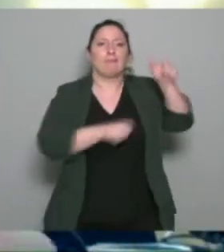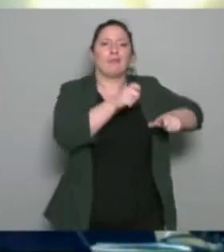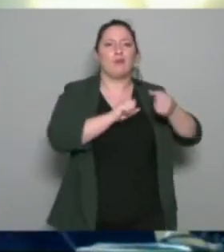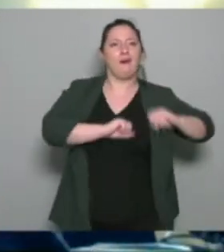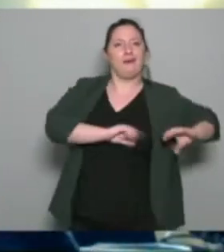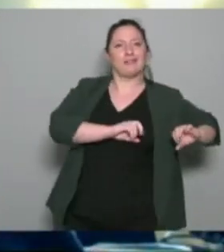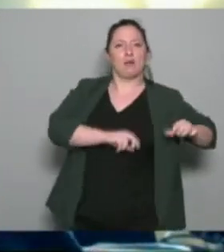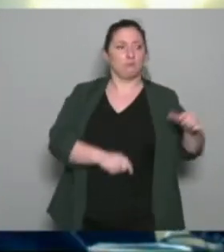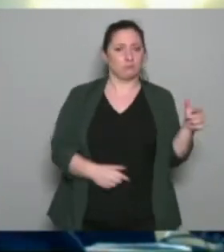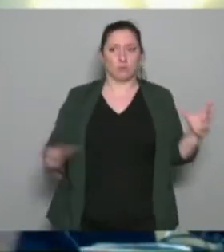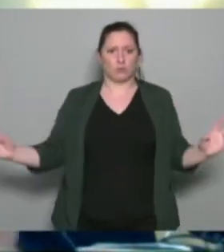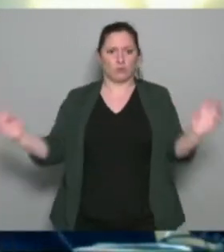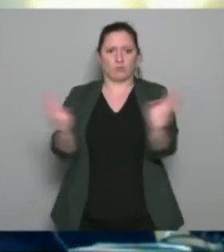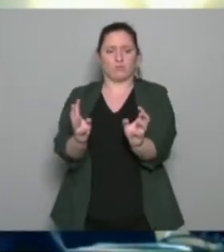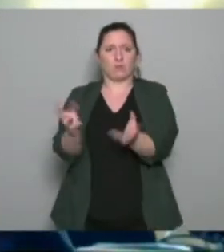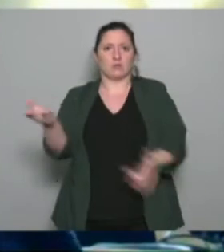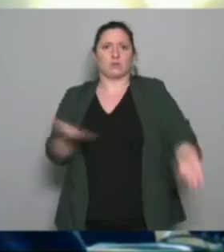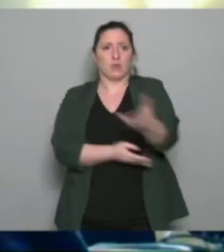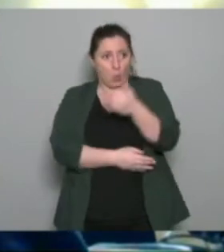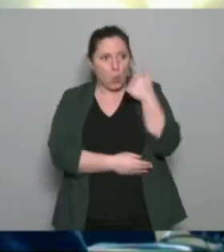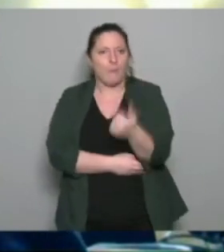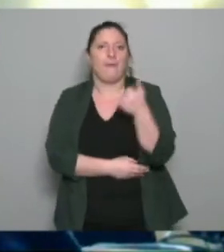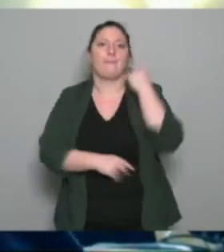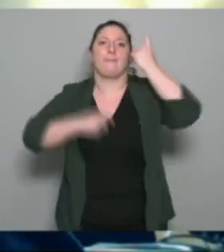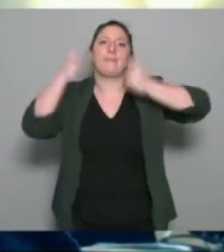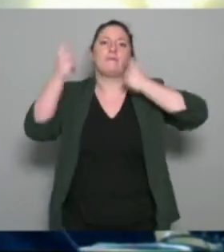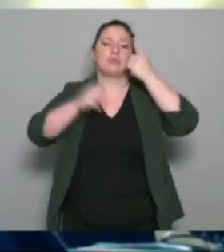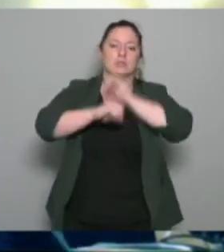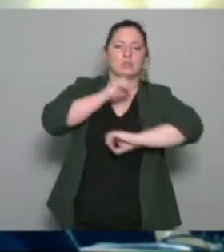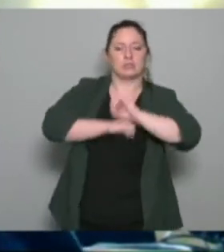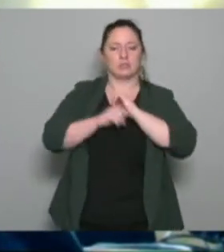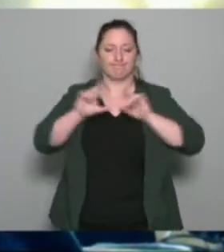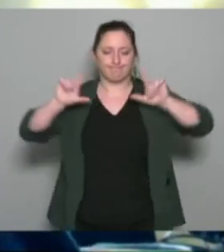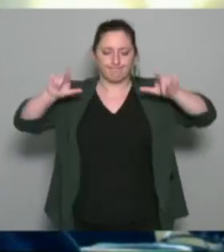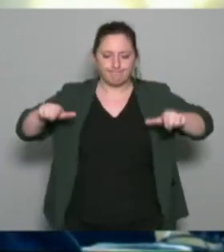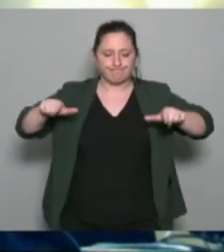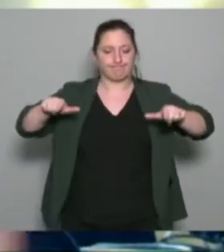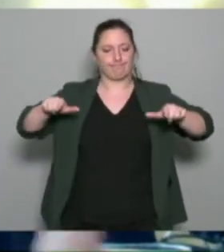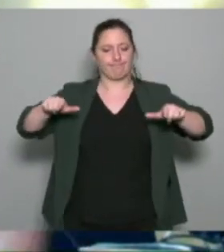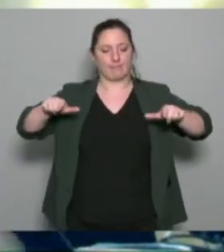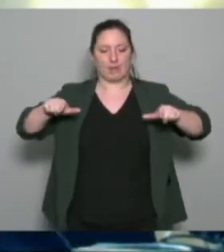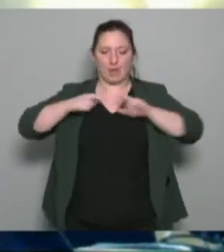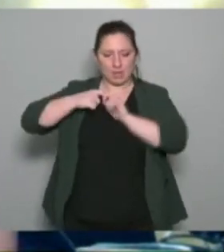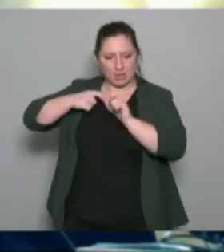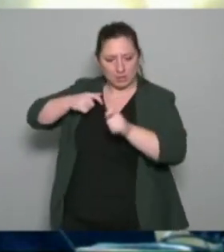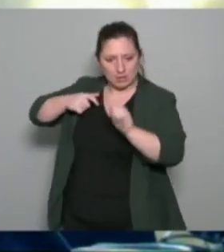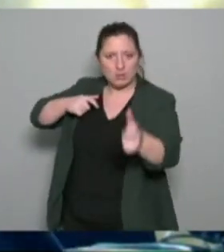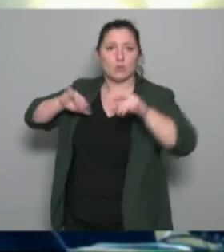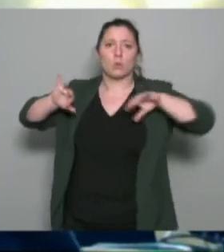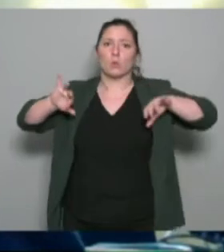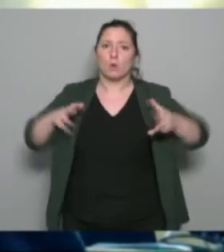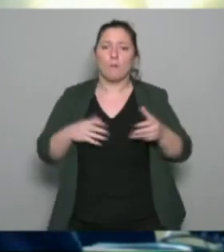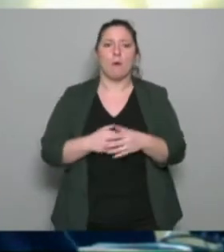structurer la partie opérationnelle qu'est-ce qu'ils allaient proposer comment ils allaient travailler